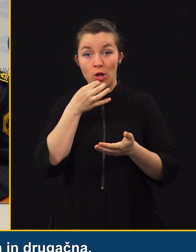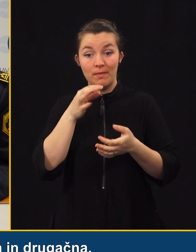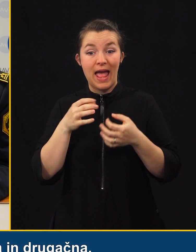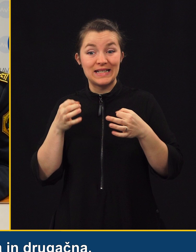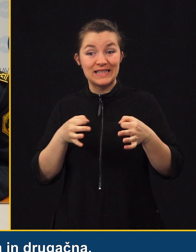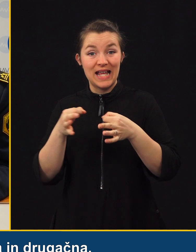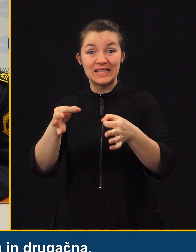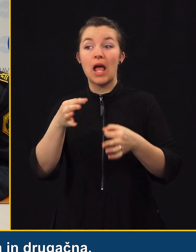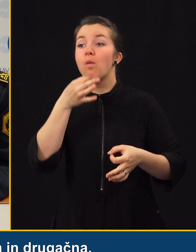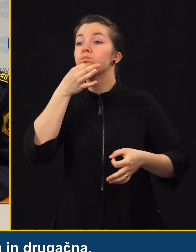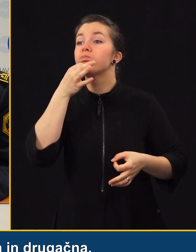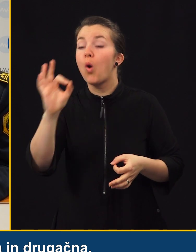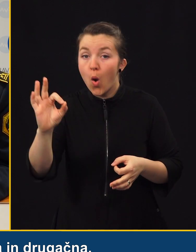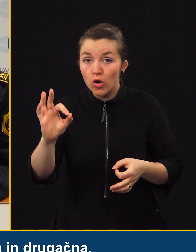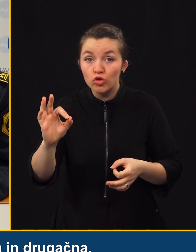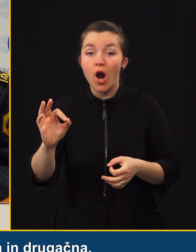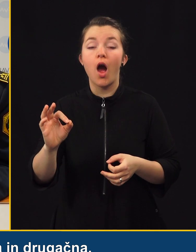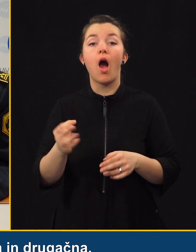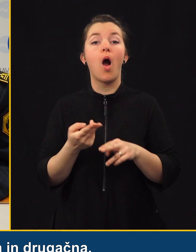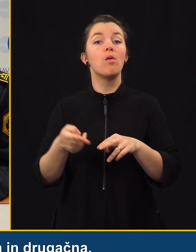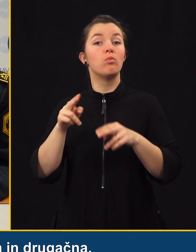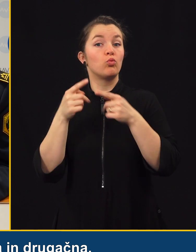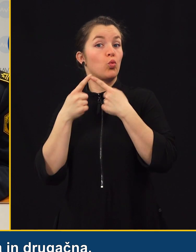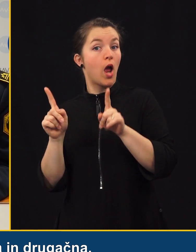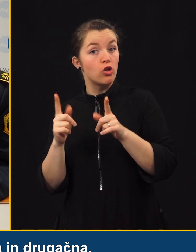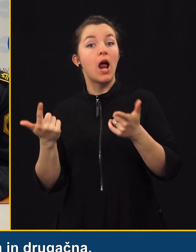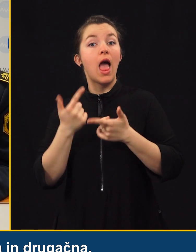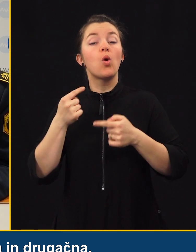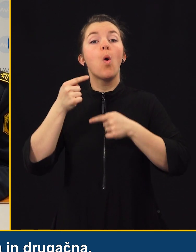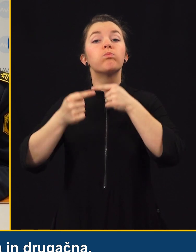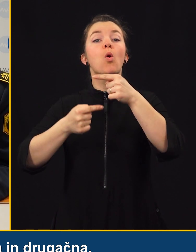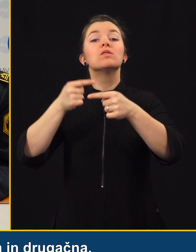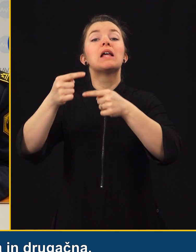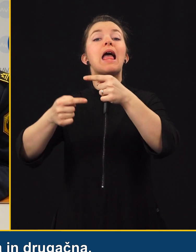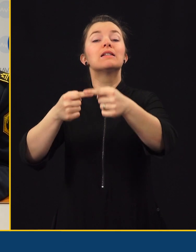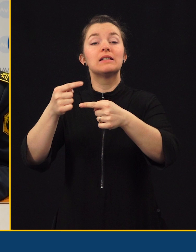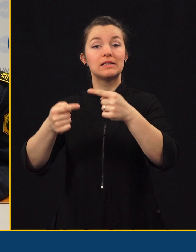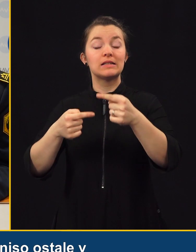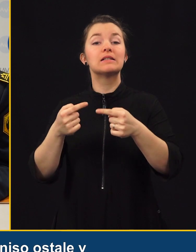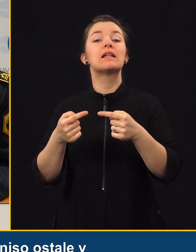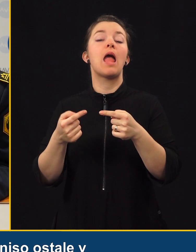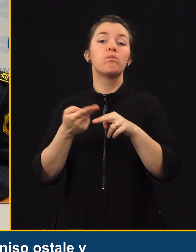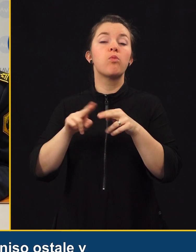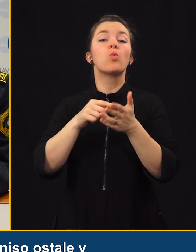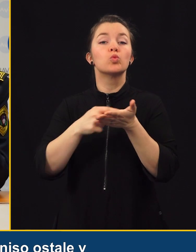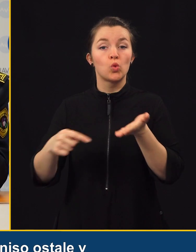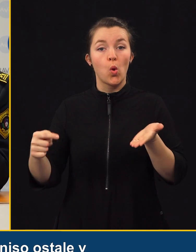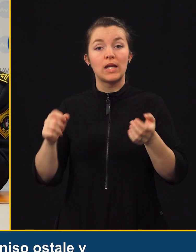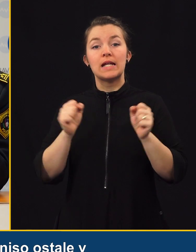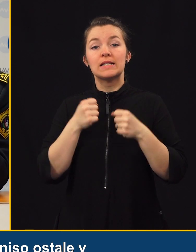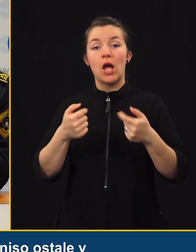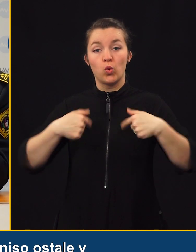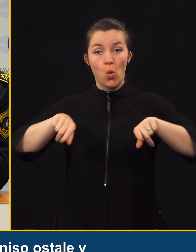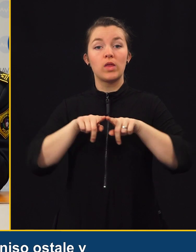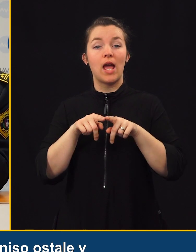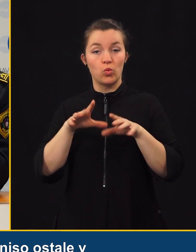pa bi bila infrastruktura boljša, bolj drugačna, bi pa lahko posledice bila mno sodne. In seveda zaradi tega te ugotovitve